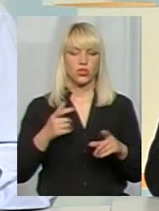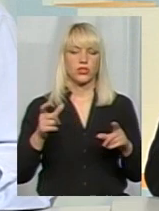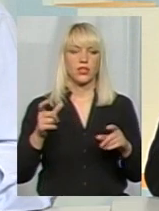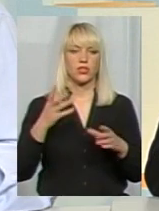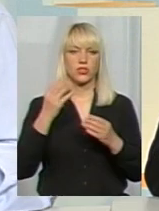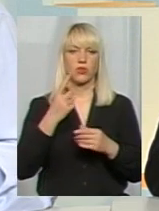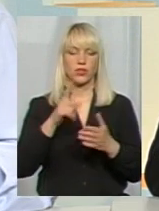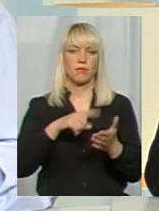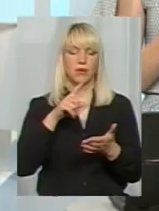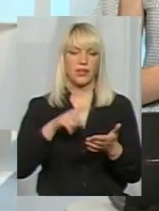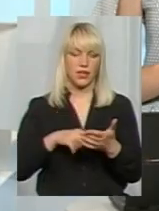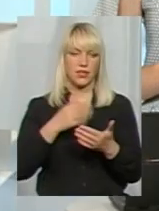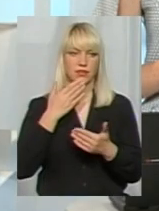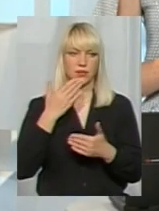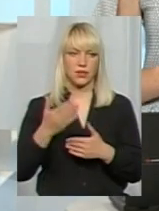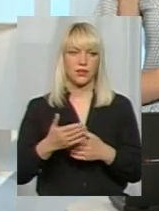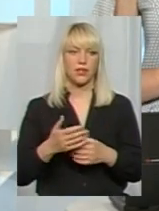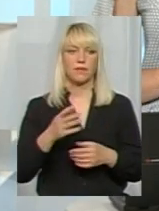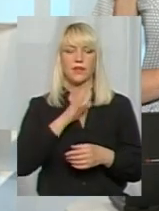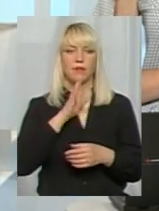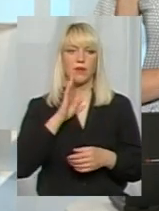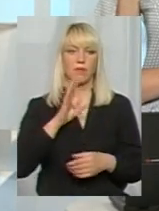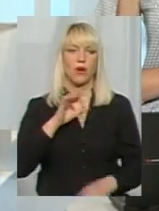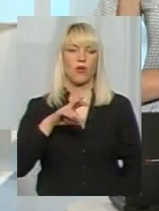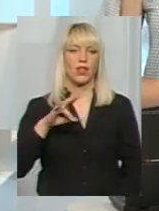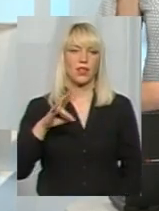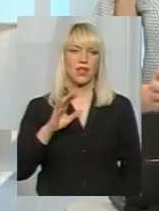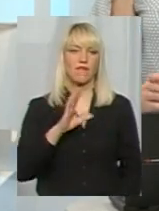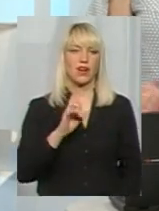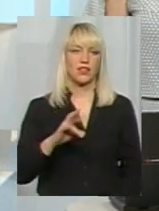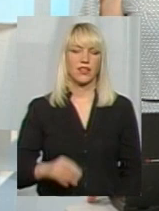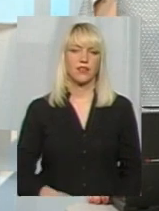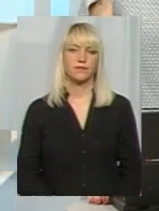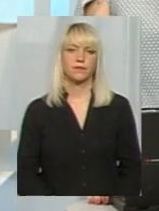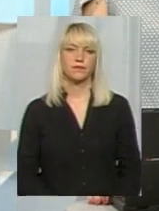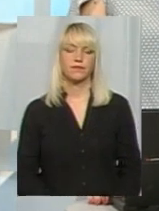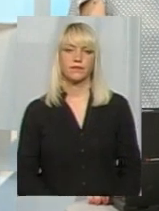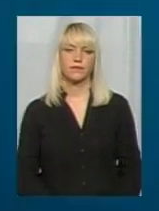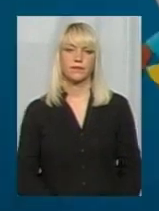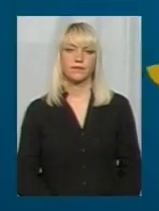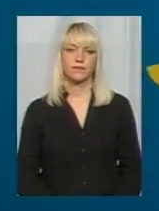поставити ще одне питання, верніше, його поставить мама Олена Верінкіна. Давайте послухаємо.